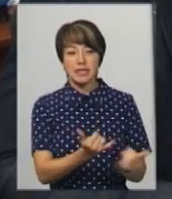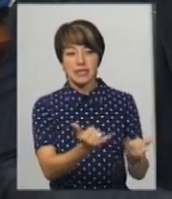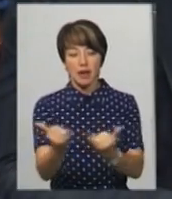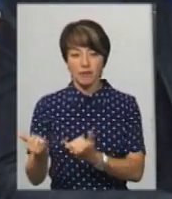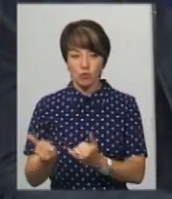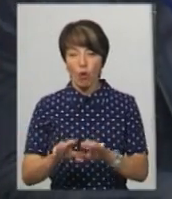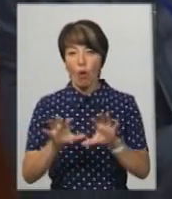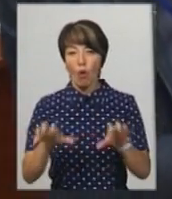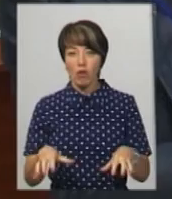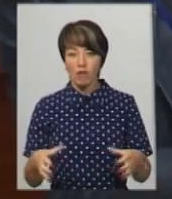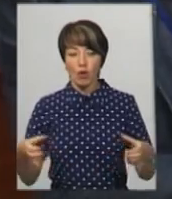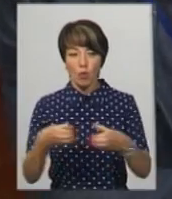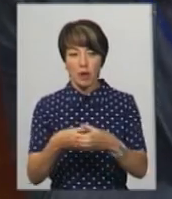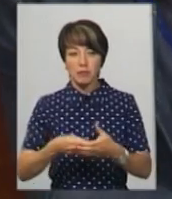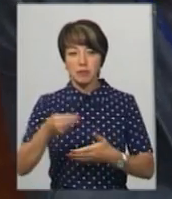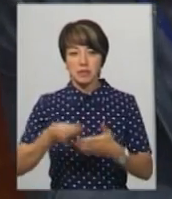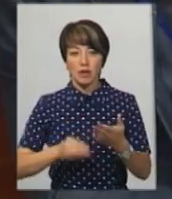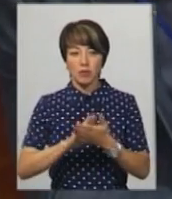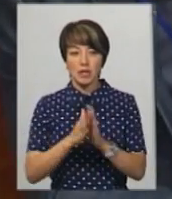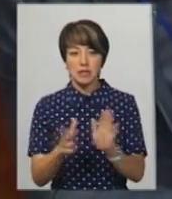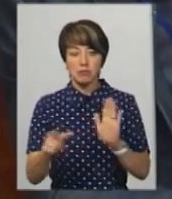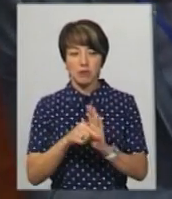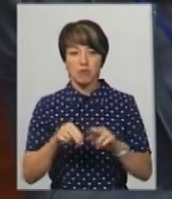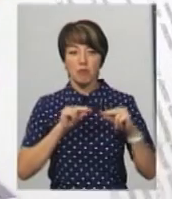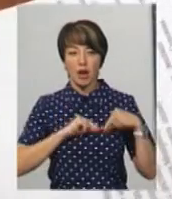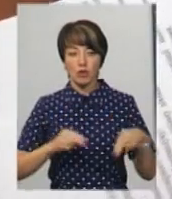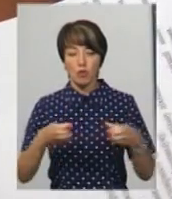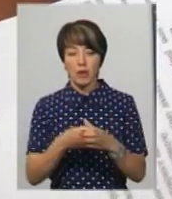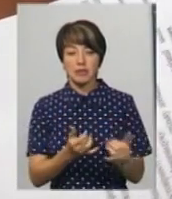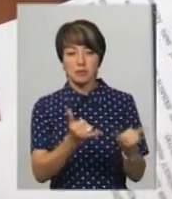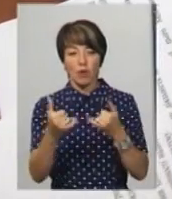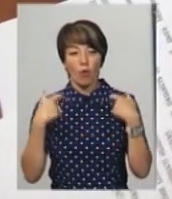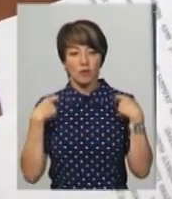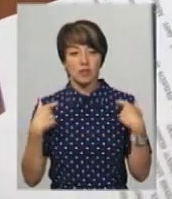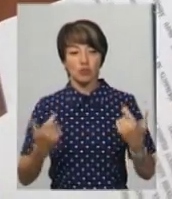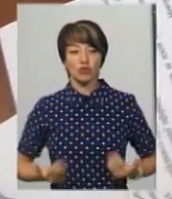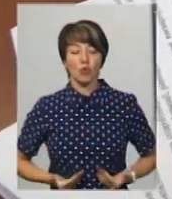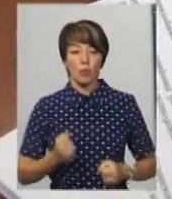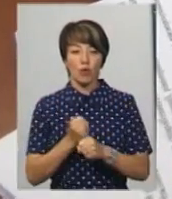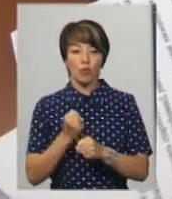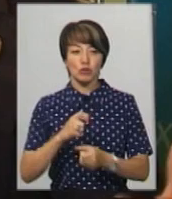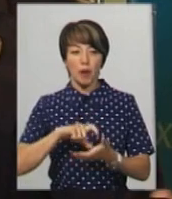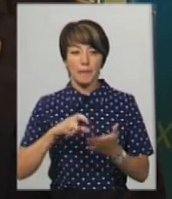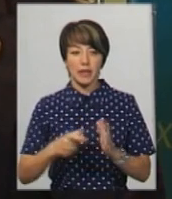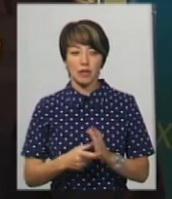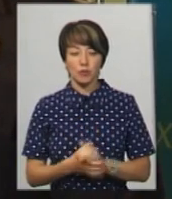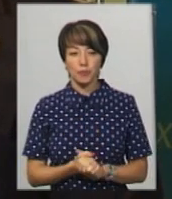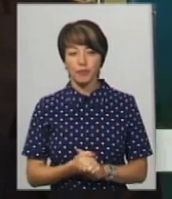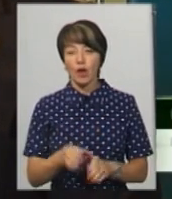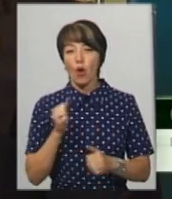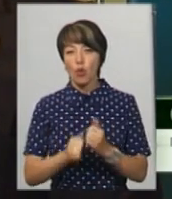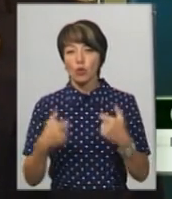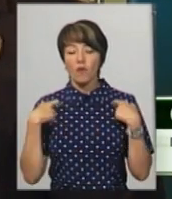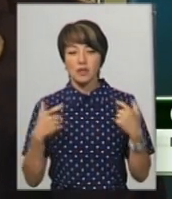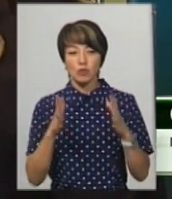Голови об'єднаних територіальних громад підписали меморандум про співпрацю. Громади мають забезпечити офіцерів житлом та робочим кабінетом. Кожен офіцер,